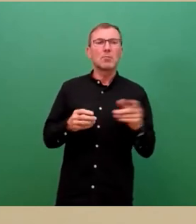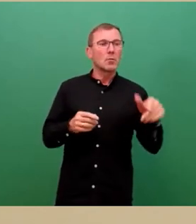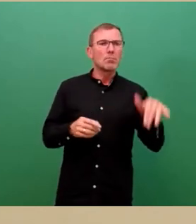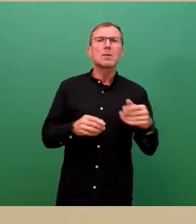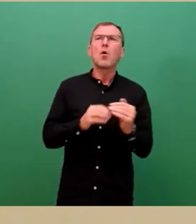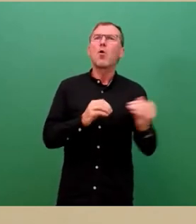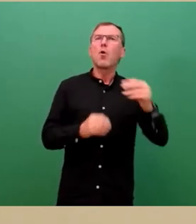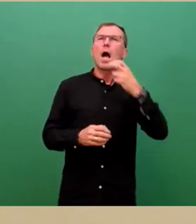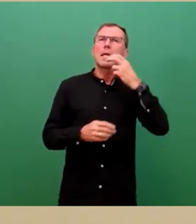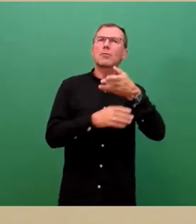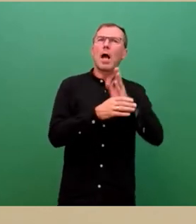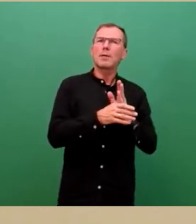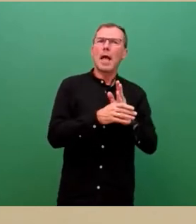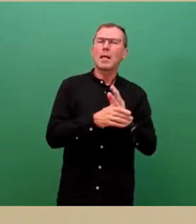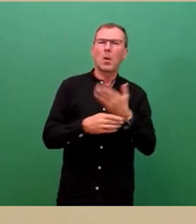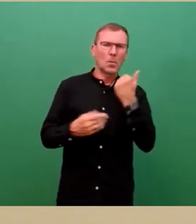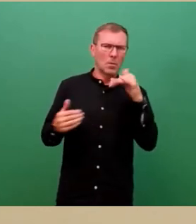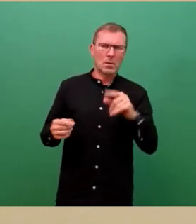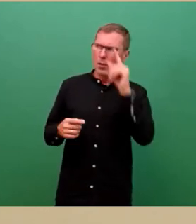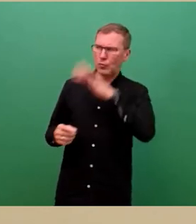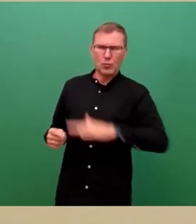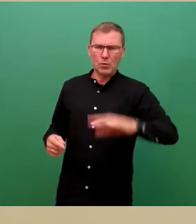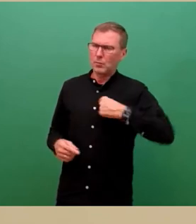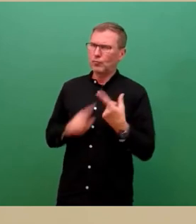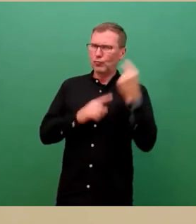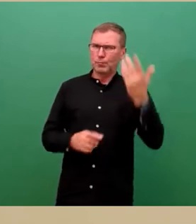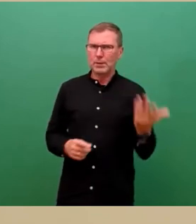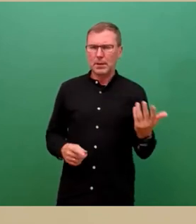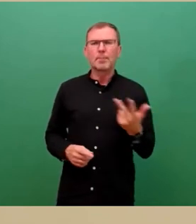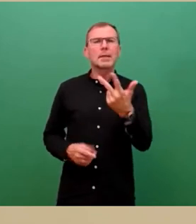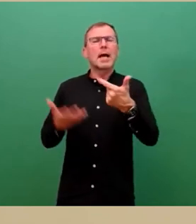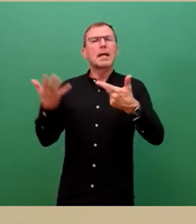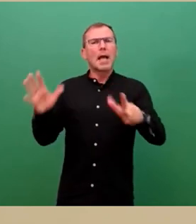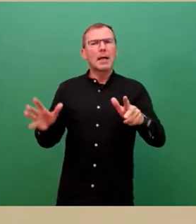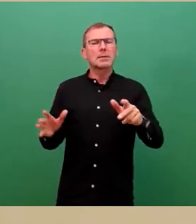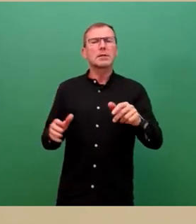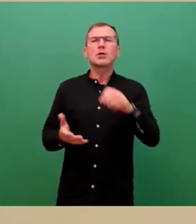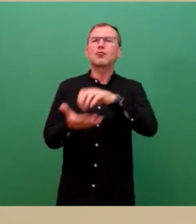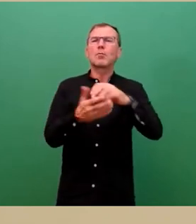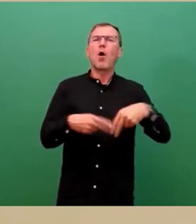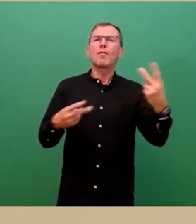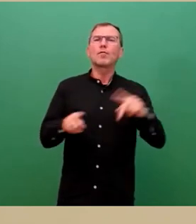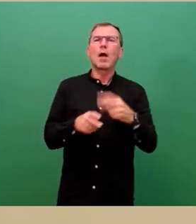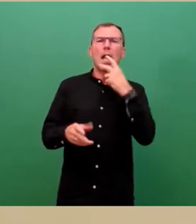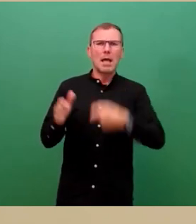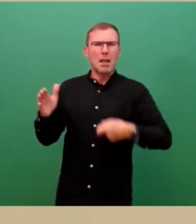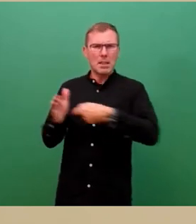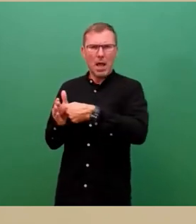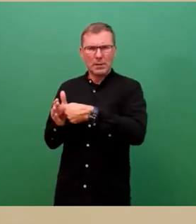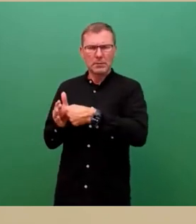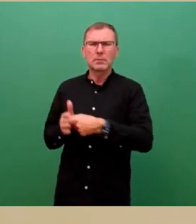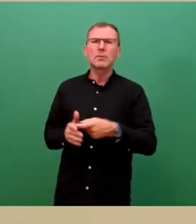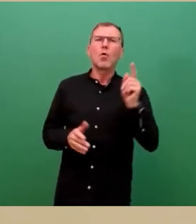Wir haben 280 öffentliche Stellplätze zum E-Laden, davon 110 mit dem Zugang für Schnelllader.